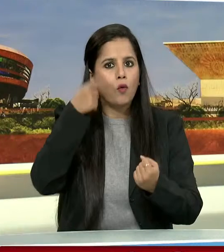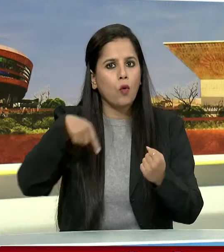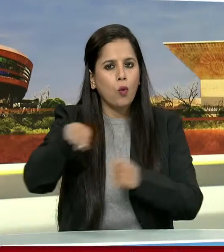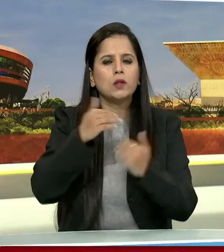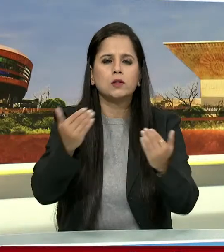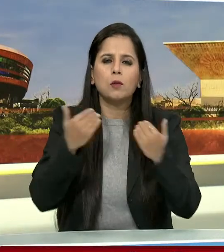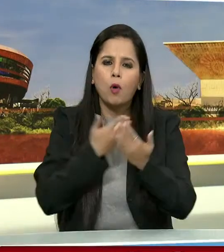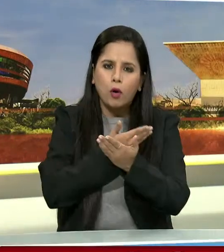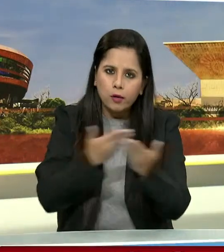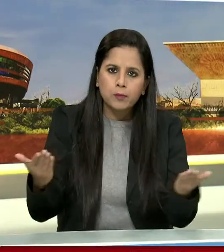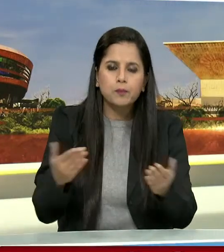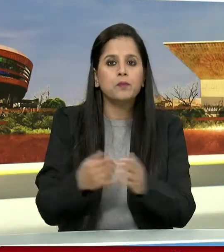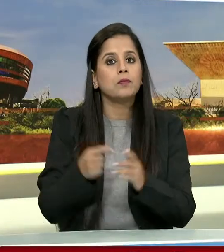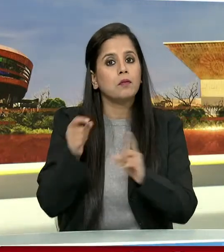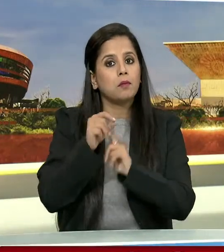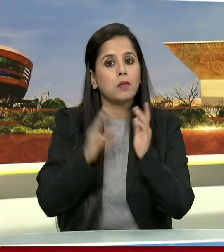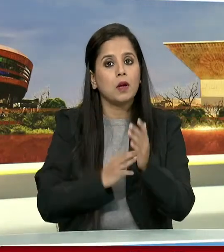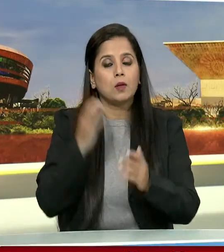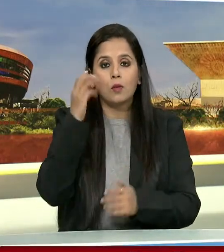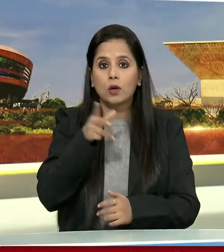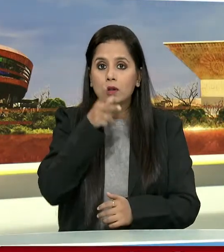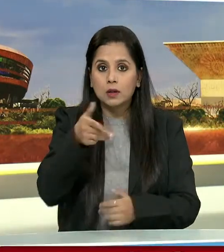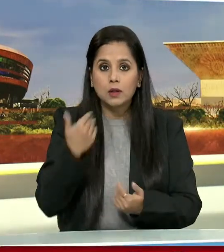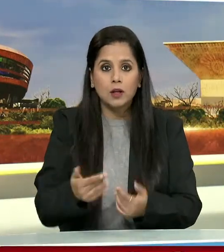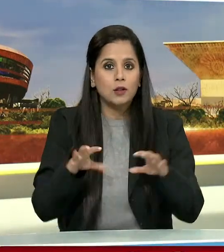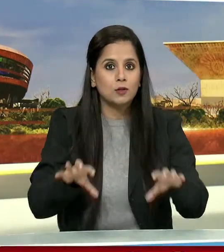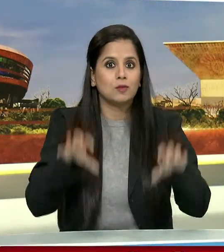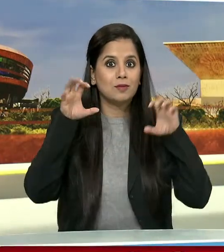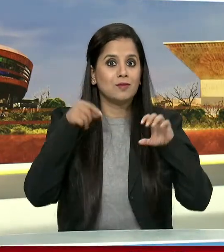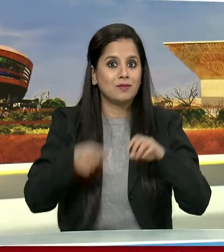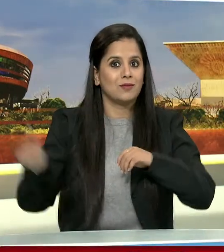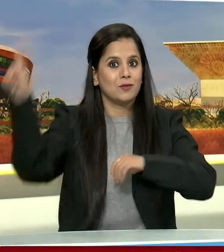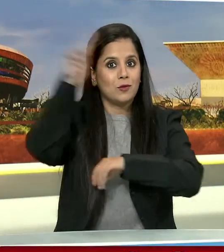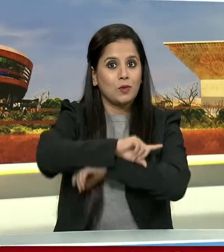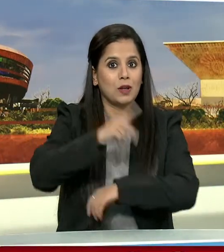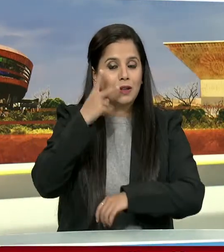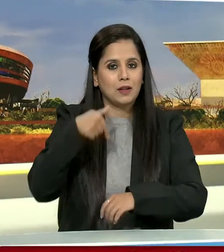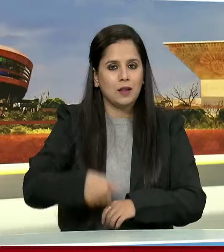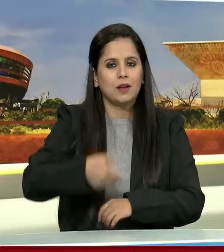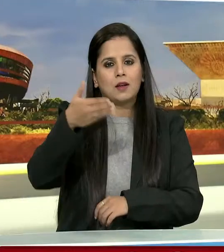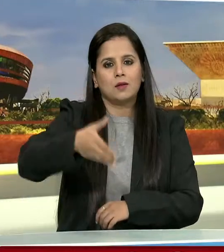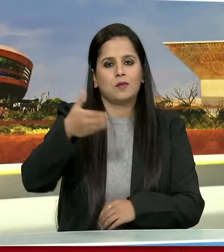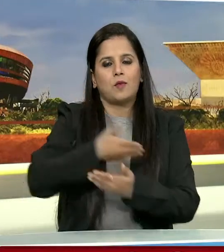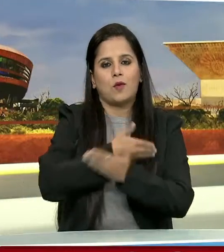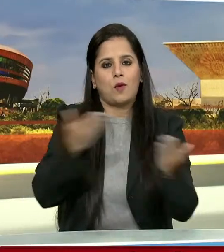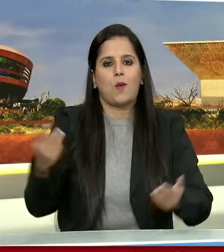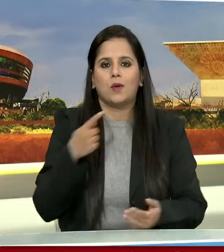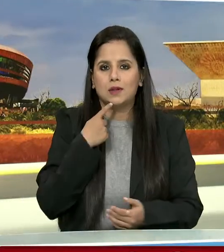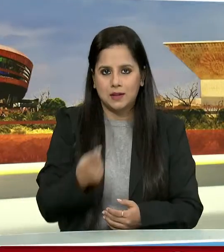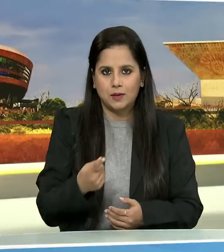करें योगदान प्रधान मंतरी मोधी ने सम्विधान दिवस की बीदी बढ़ाए